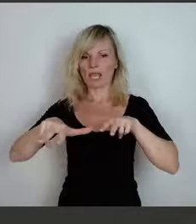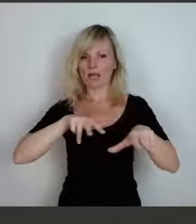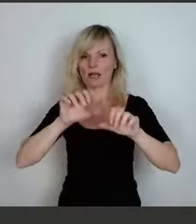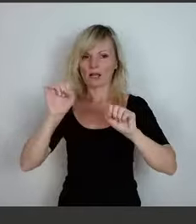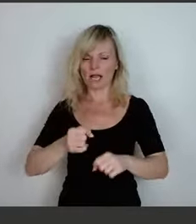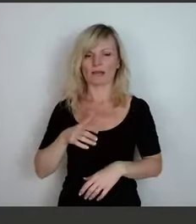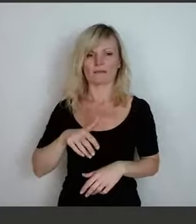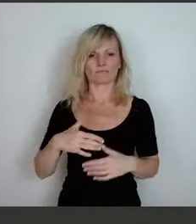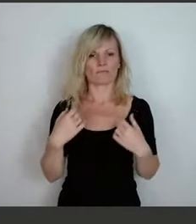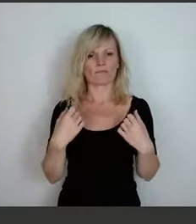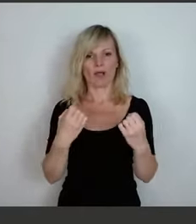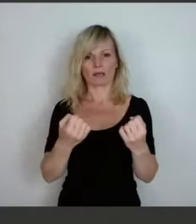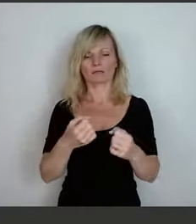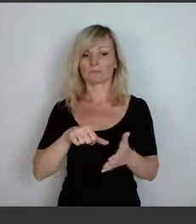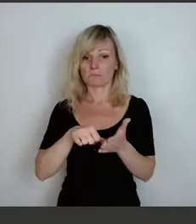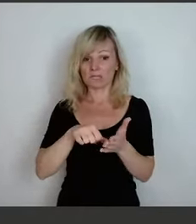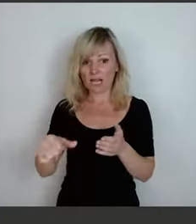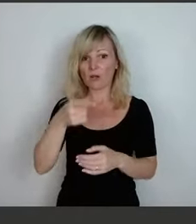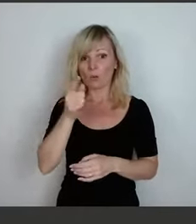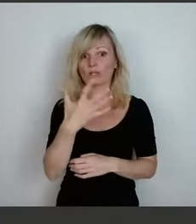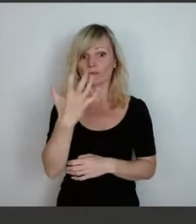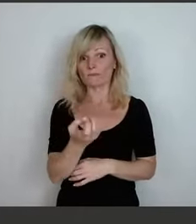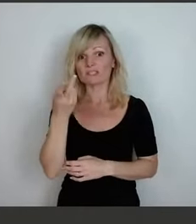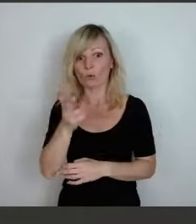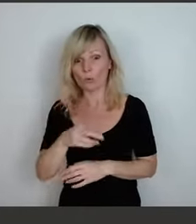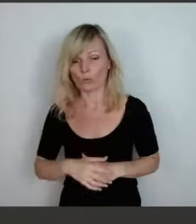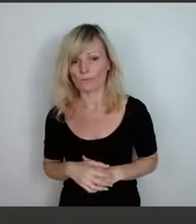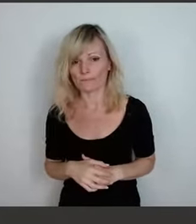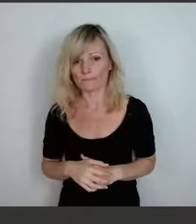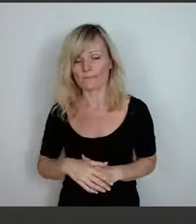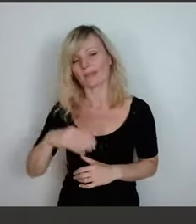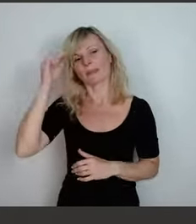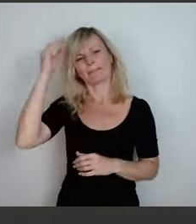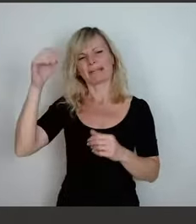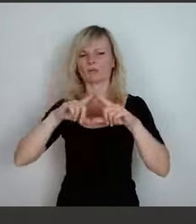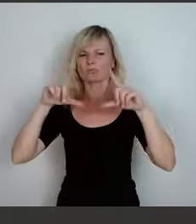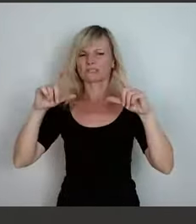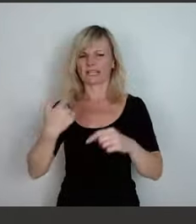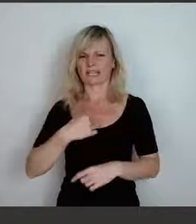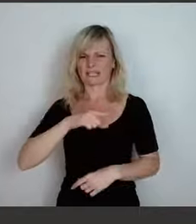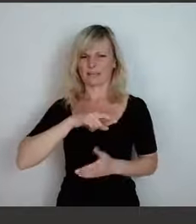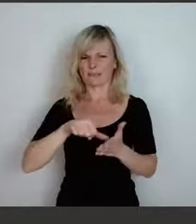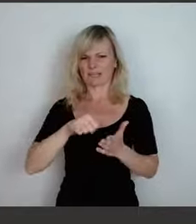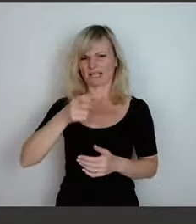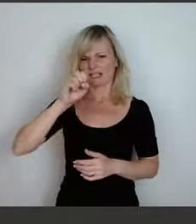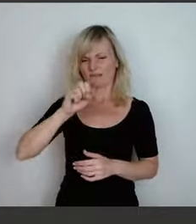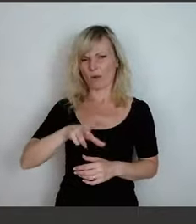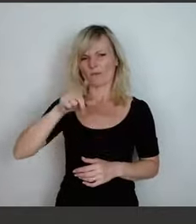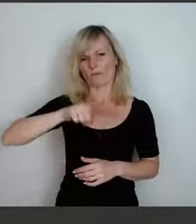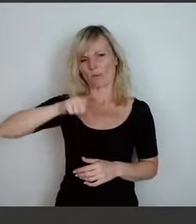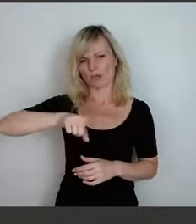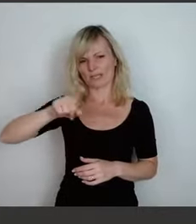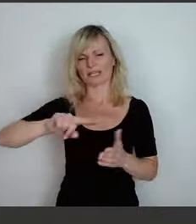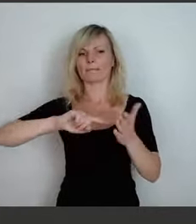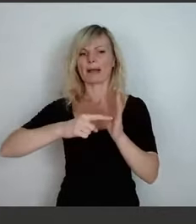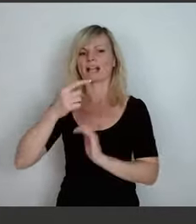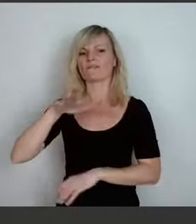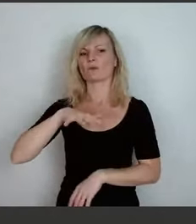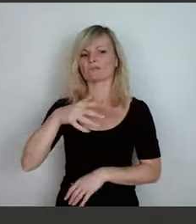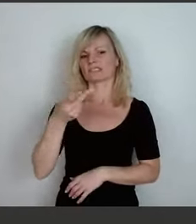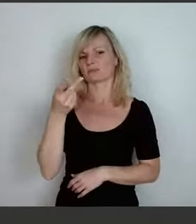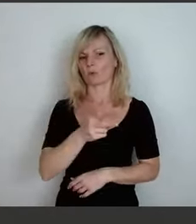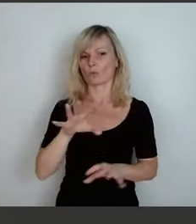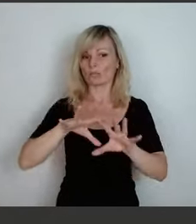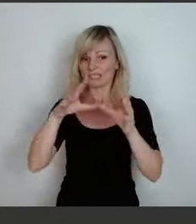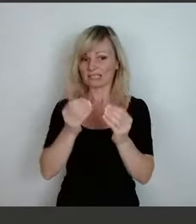Euro bezahlt. Über das Bildungsticket zahle ich 12 Monate mal 15 Euro, sind 180 Euro.